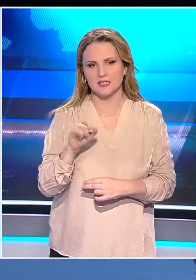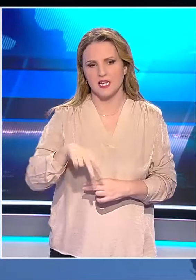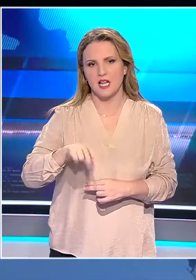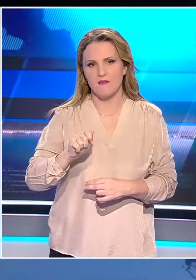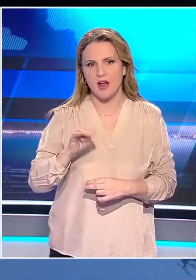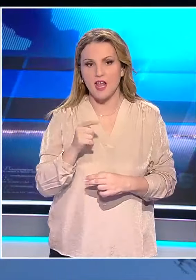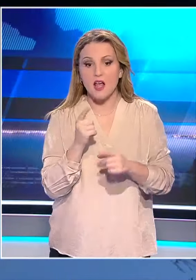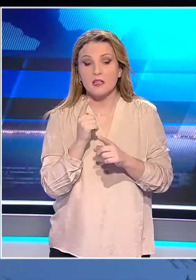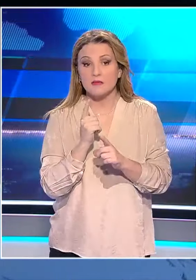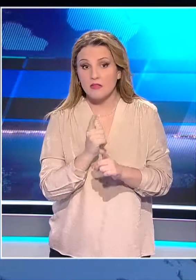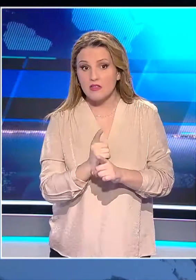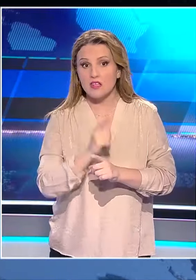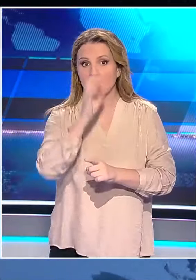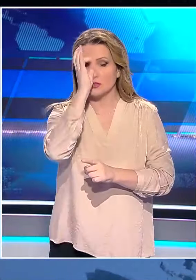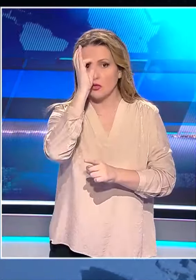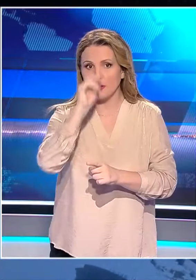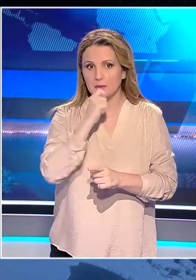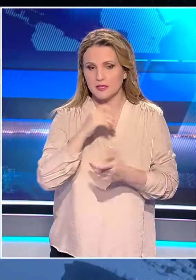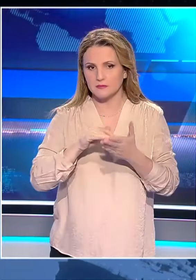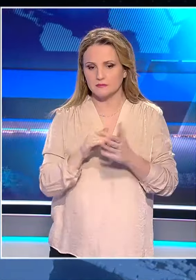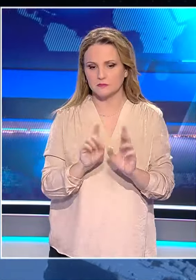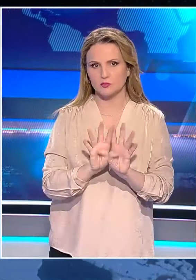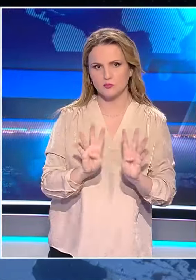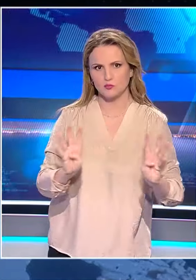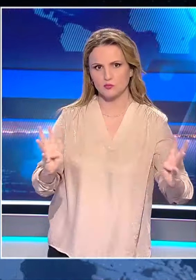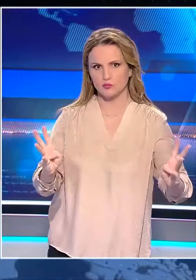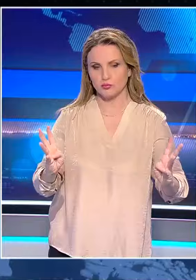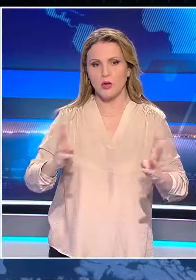Οι δικές δυνάμεις καλύπτουν την περίμετρο ενώ επικρατεί πανικός στον κόσμο.